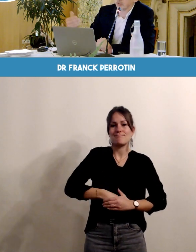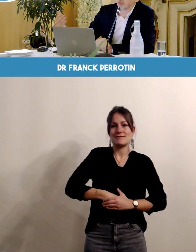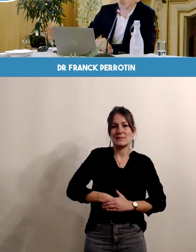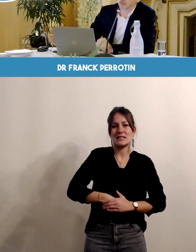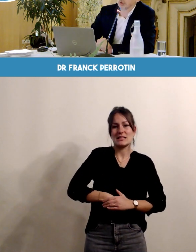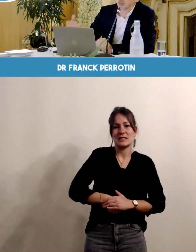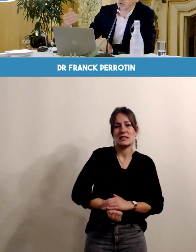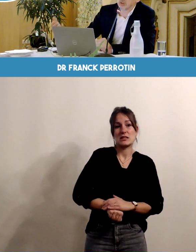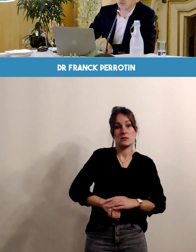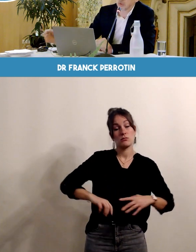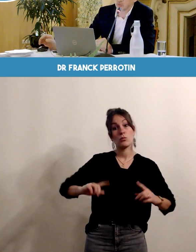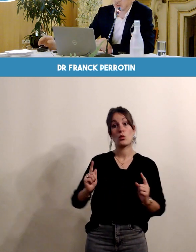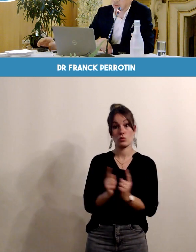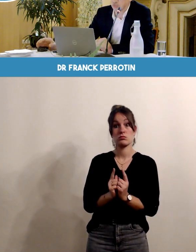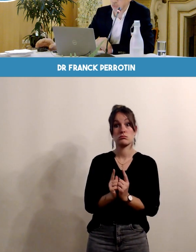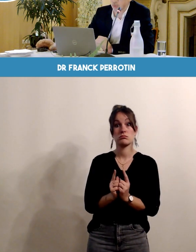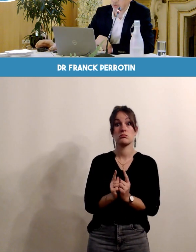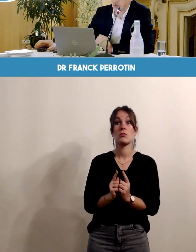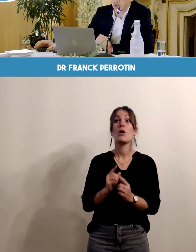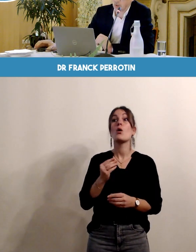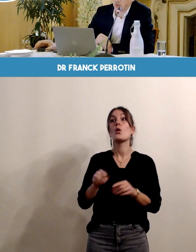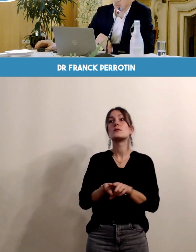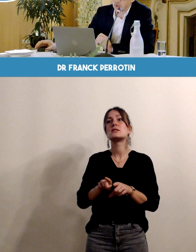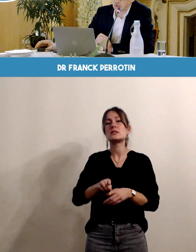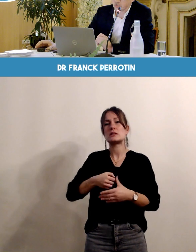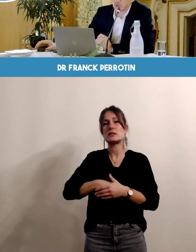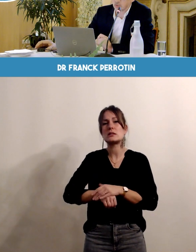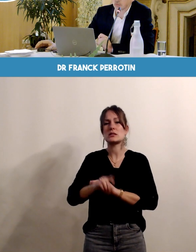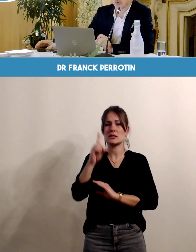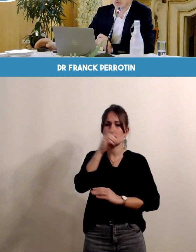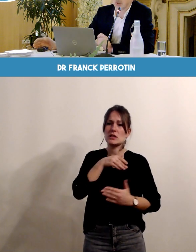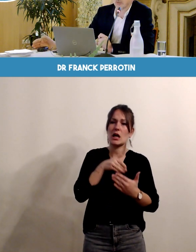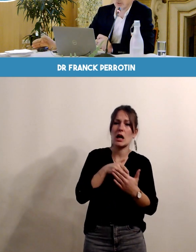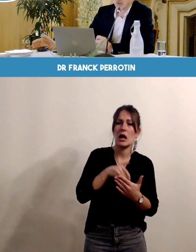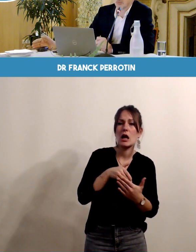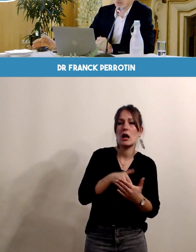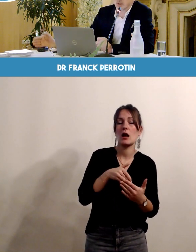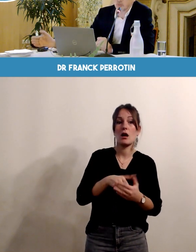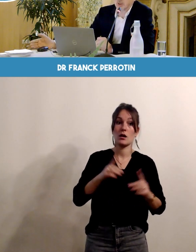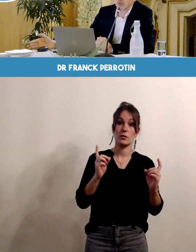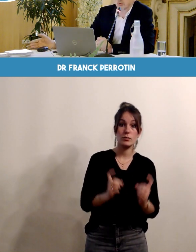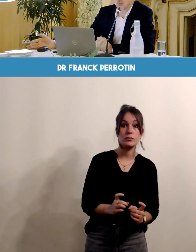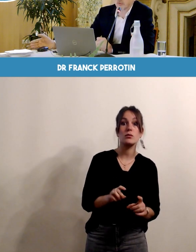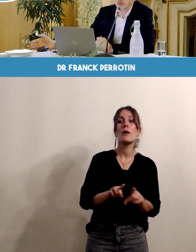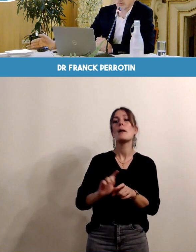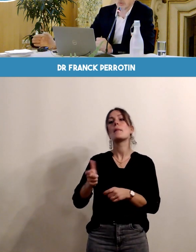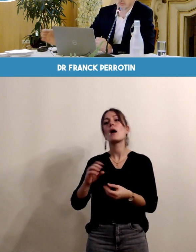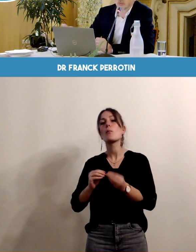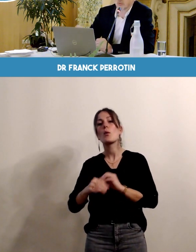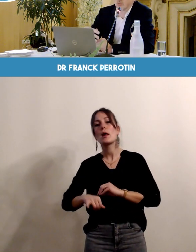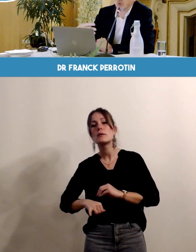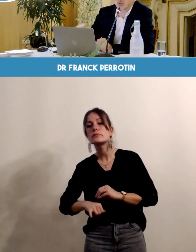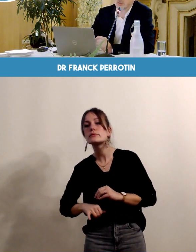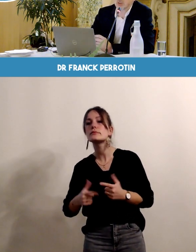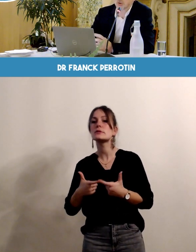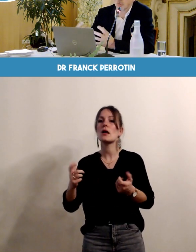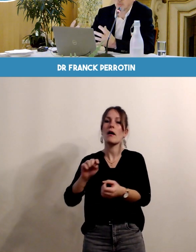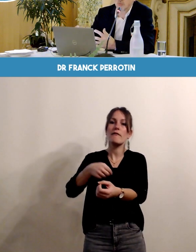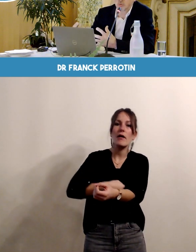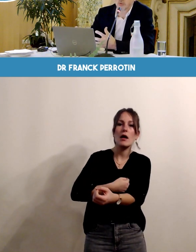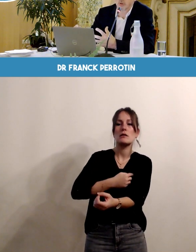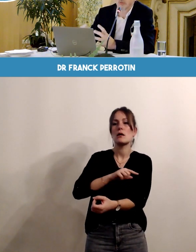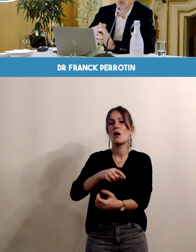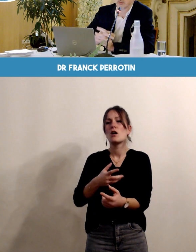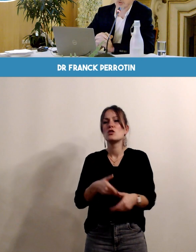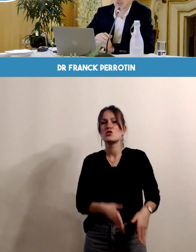longue moins prolongée moins de difficultés d'accouchement moins d'incontinence urinaire moins d'anomalies du retour veineux donc moins de ces